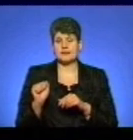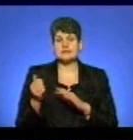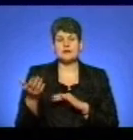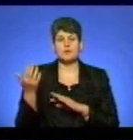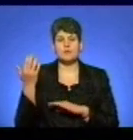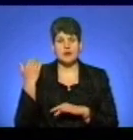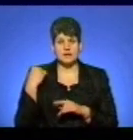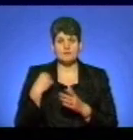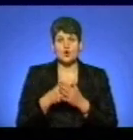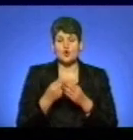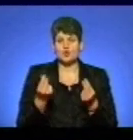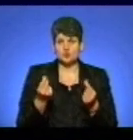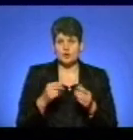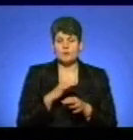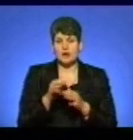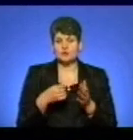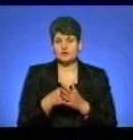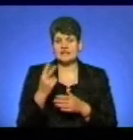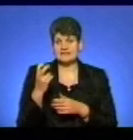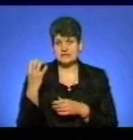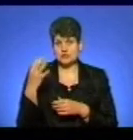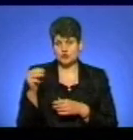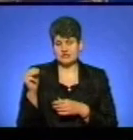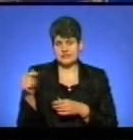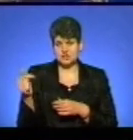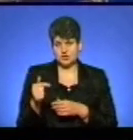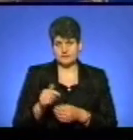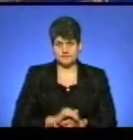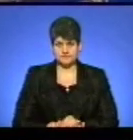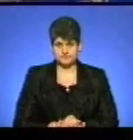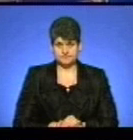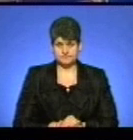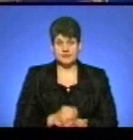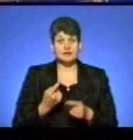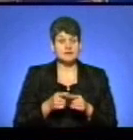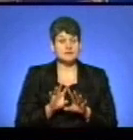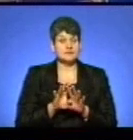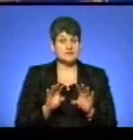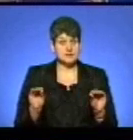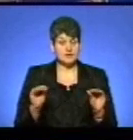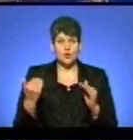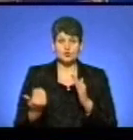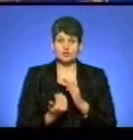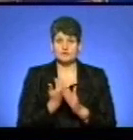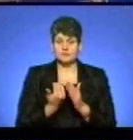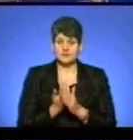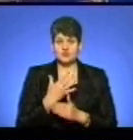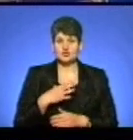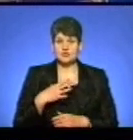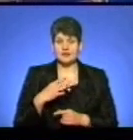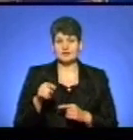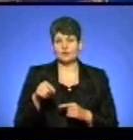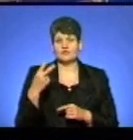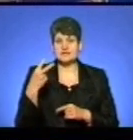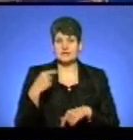попереднім кошторисом проєкт вартує 240 тисяч гривень. І на цьому тімене все з оновленим випуском новин. Чекатиме вас тут